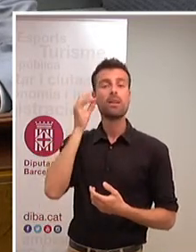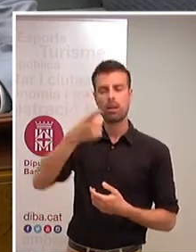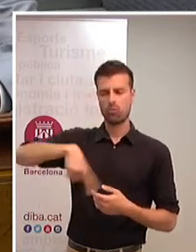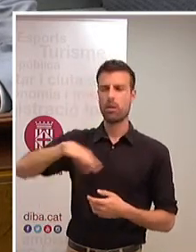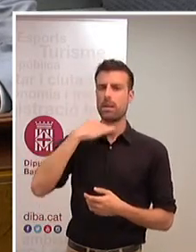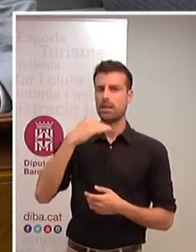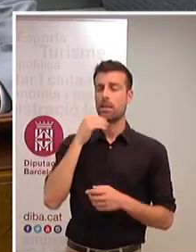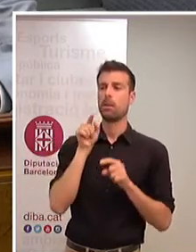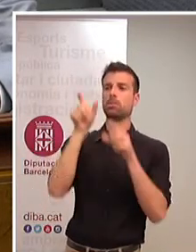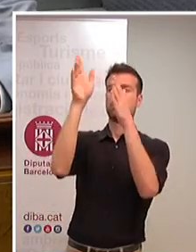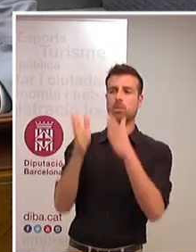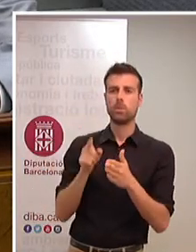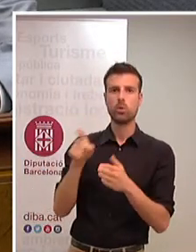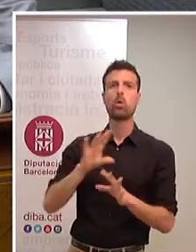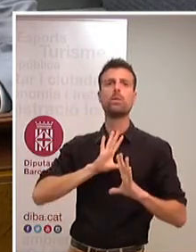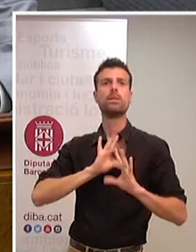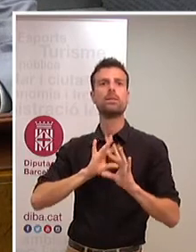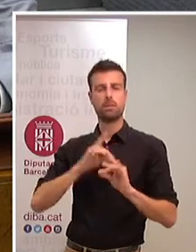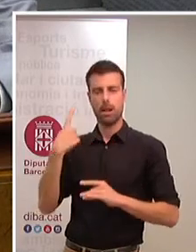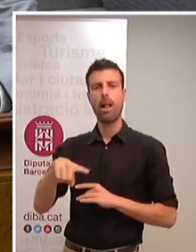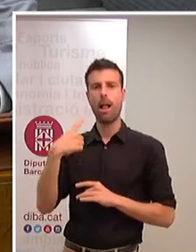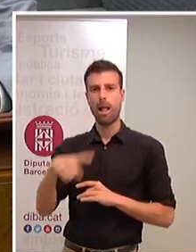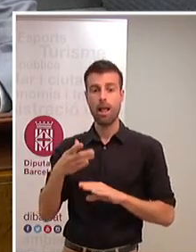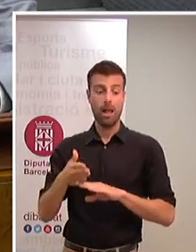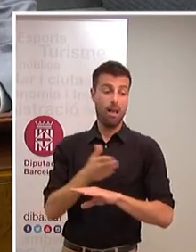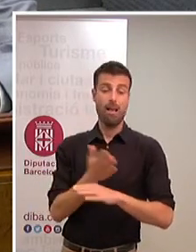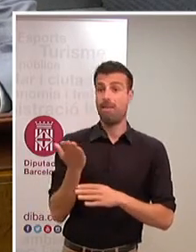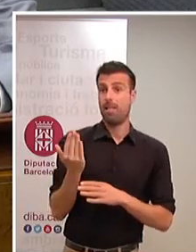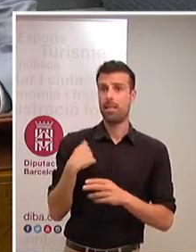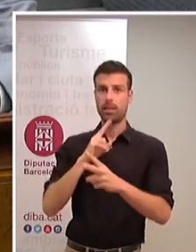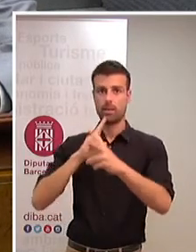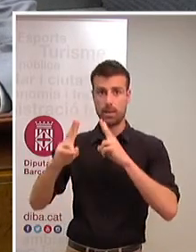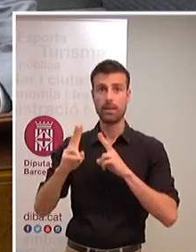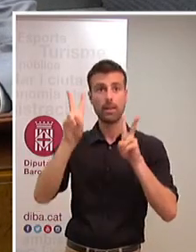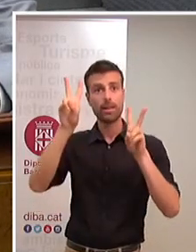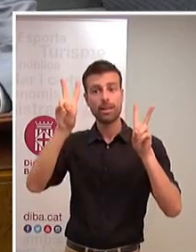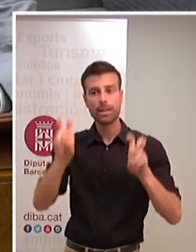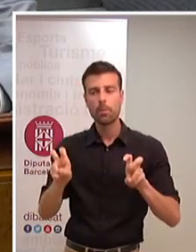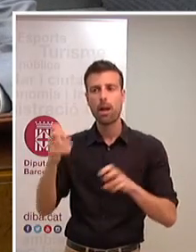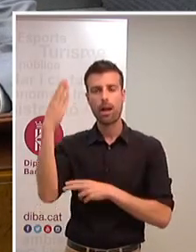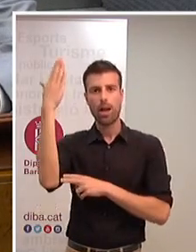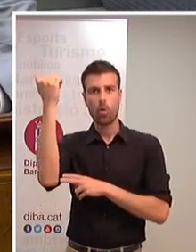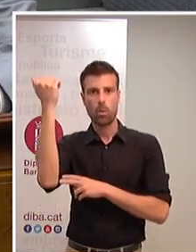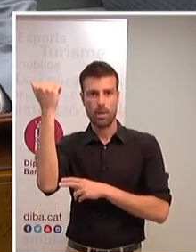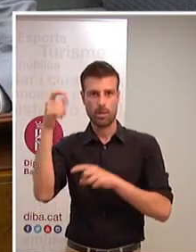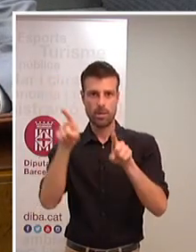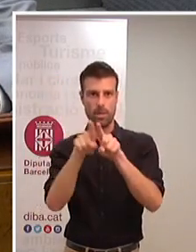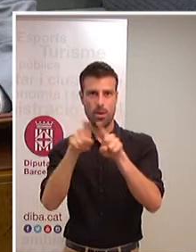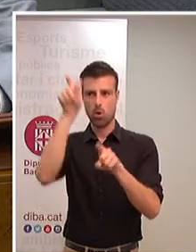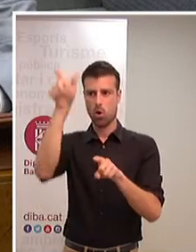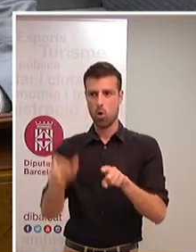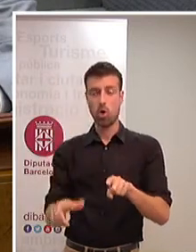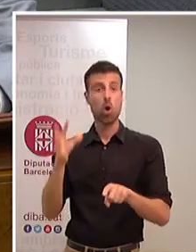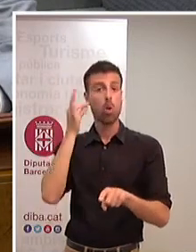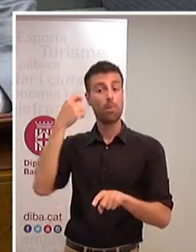sensibilitat. Ho has dit ara fa uns minuts en el teu comiat com a presidenta que